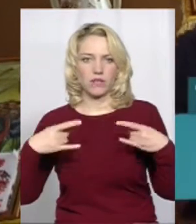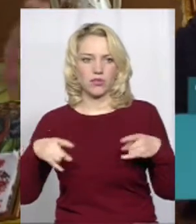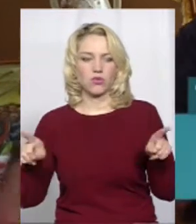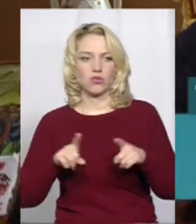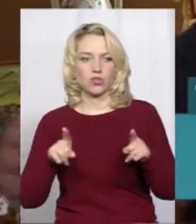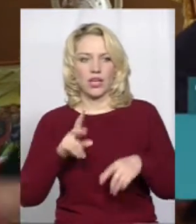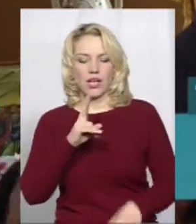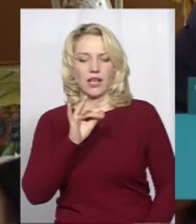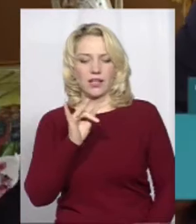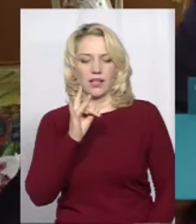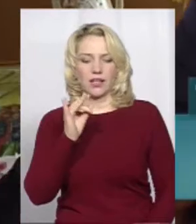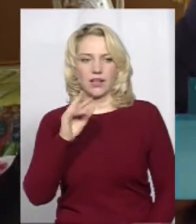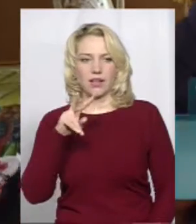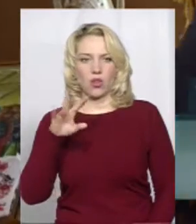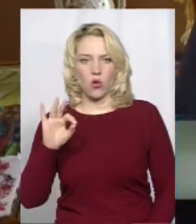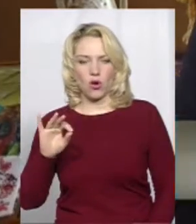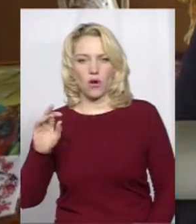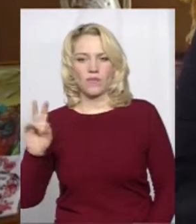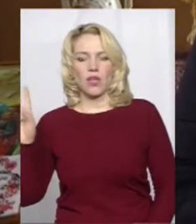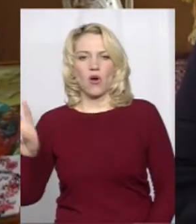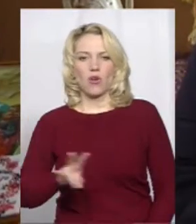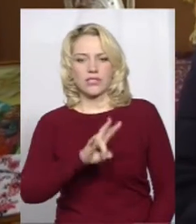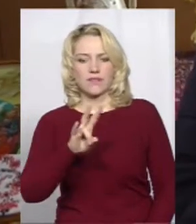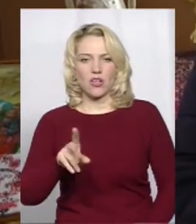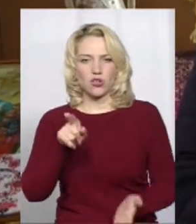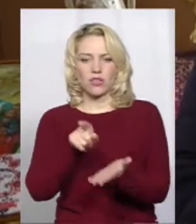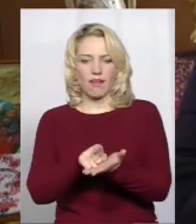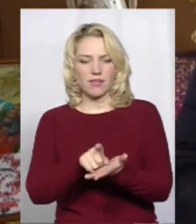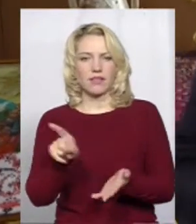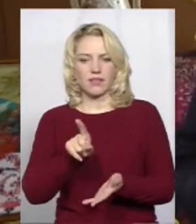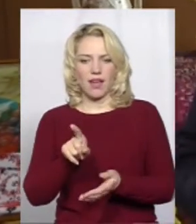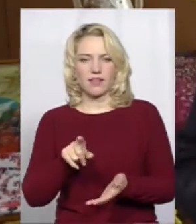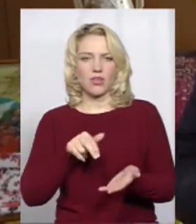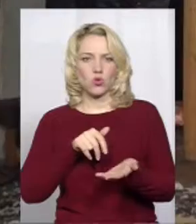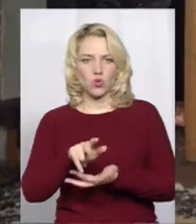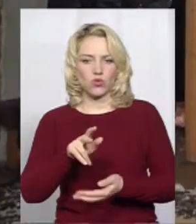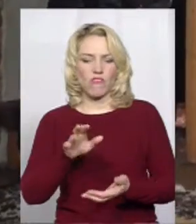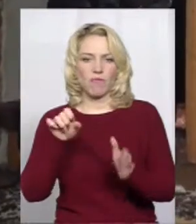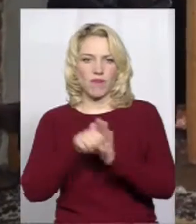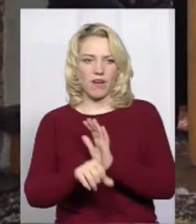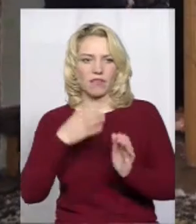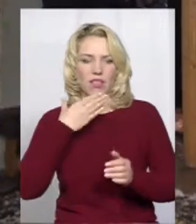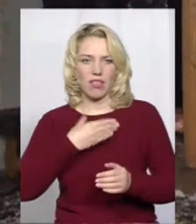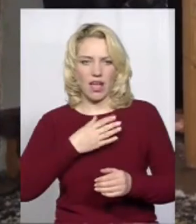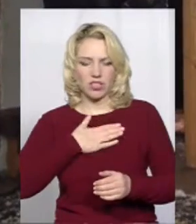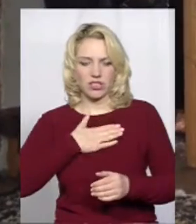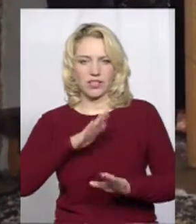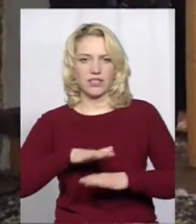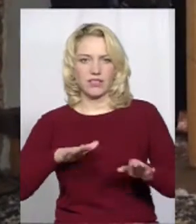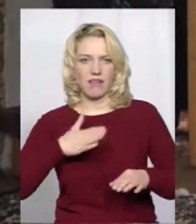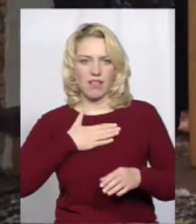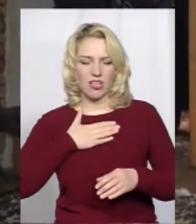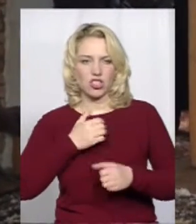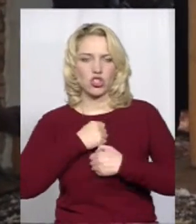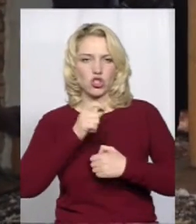Кирило освячує танки, які йдуть вбивати наших дітей, наших солдат. В опитуванні про перехід до Української